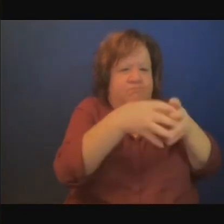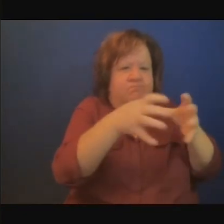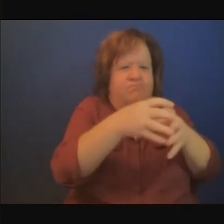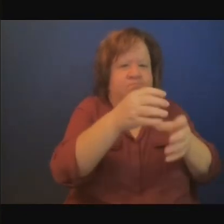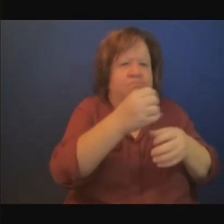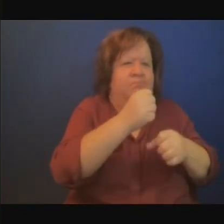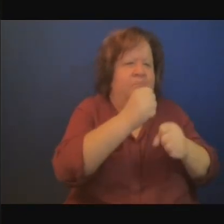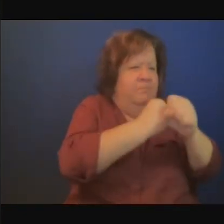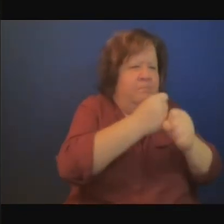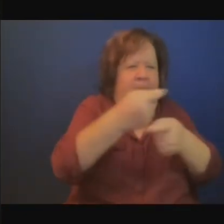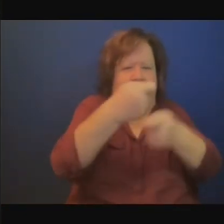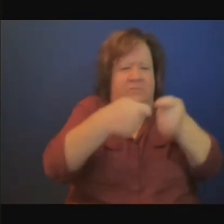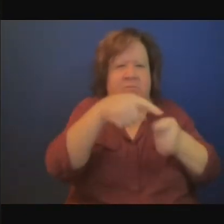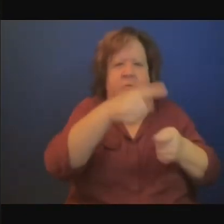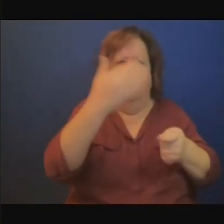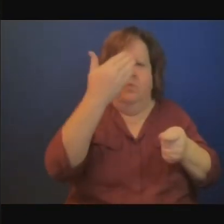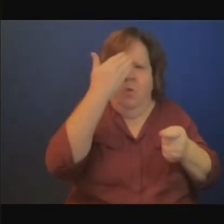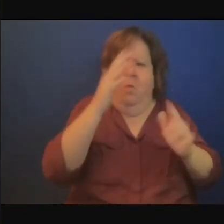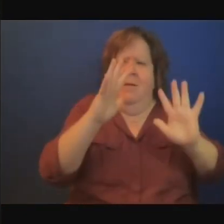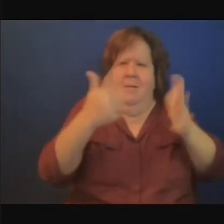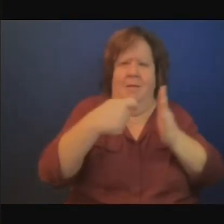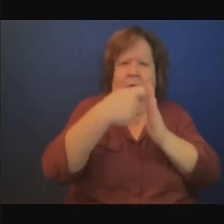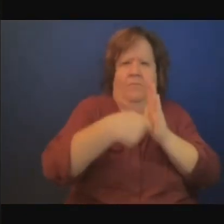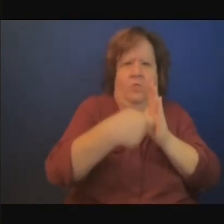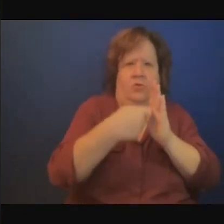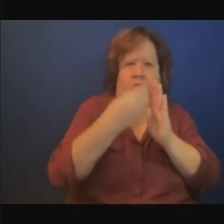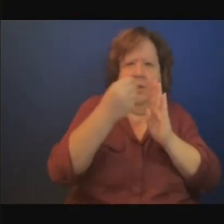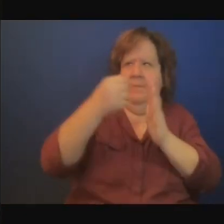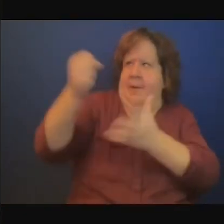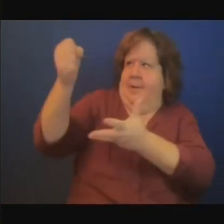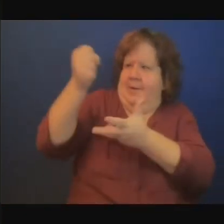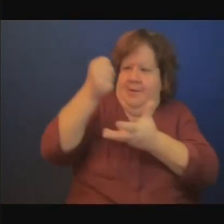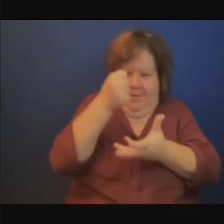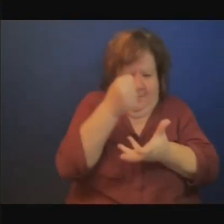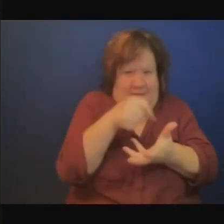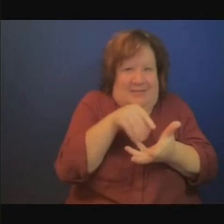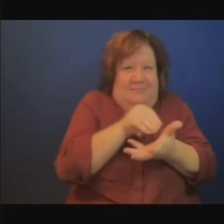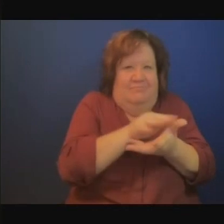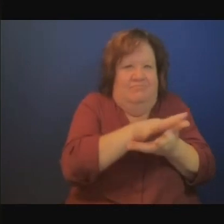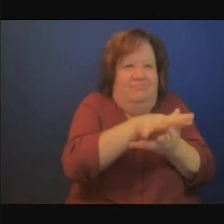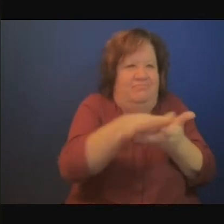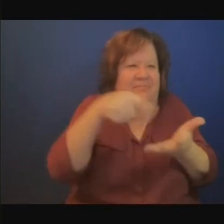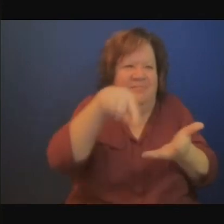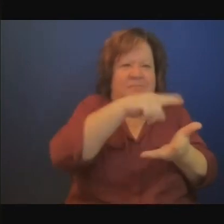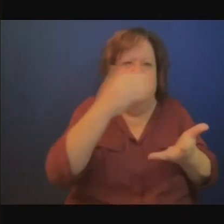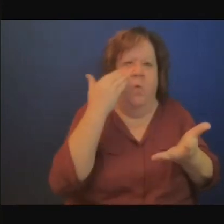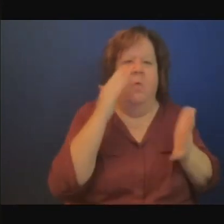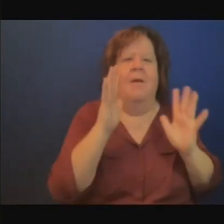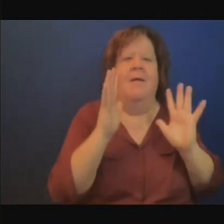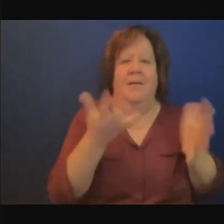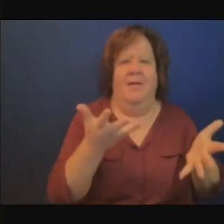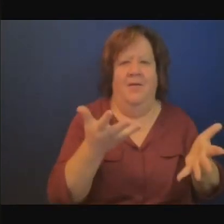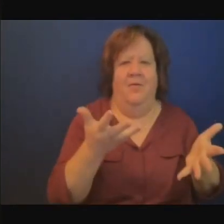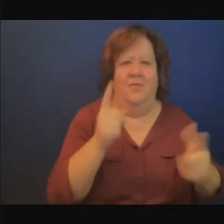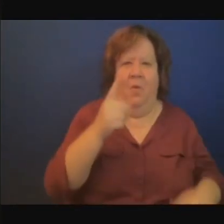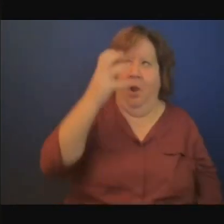autre groupe des personnes qui ont besoin de solutions hors réseau mini réseau